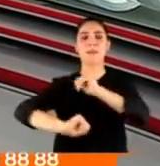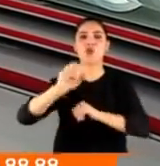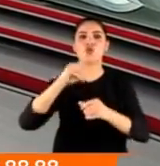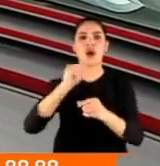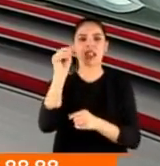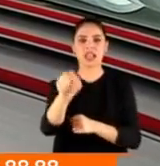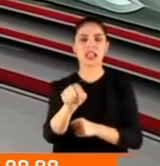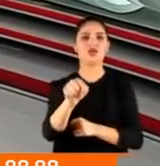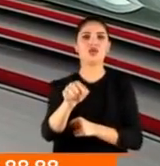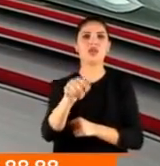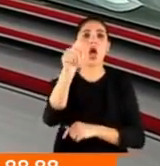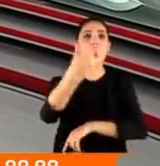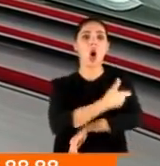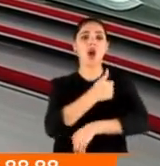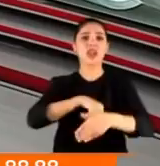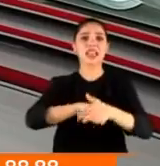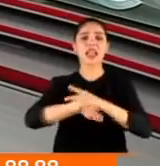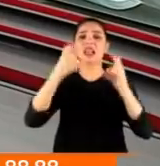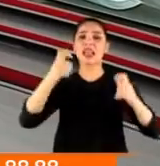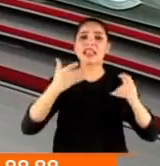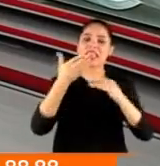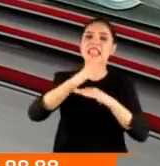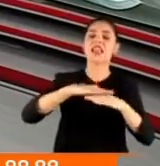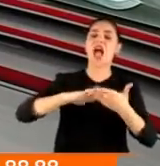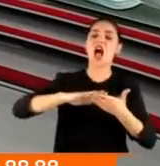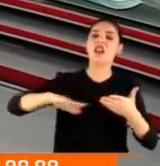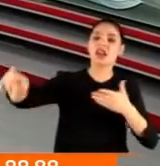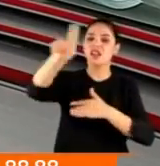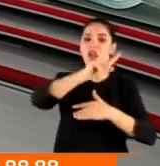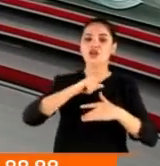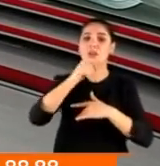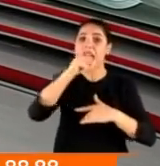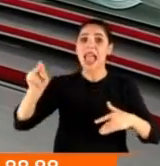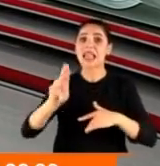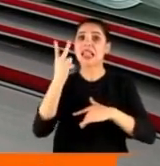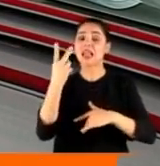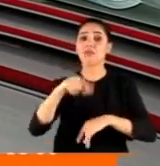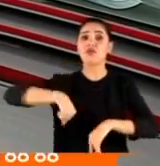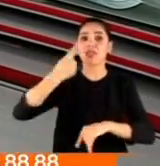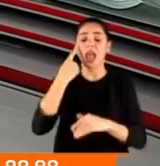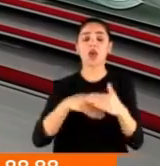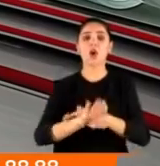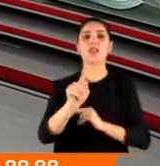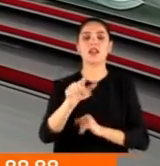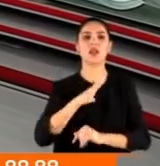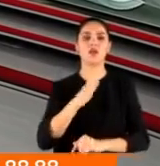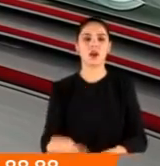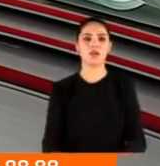'nde, Hacettepe Üniversitesi'nde o aşıların saklı tutulduğu yere girdi arkadaşlarımız. Eksi 72 derecede saklanıyorlar.